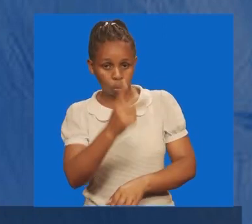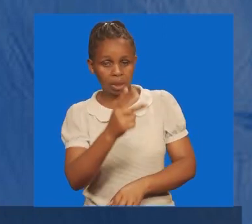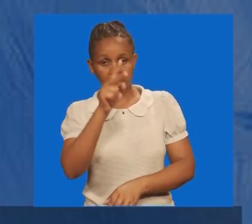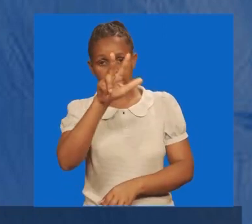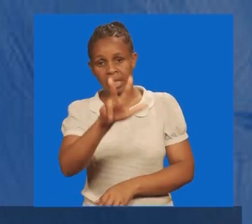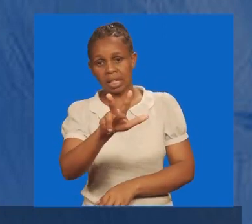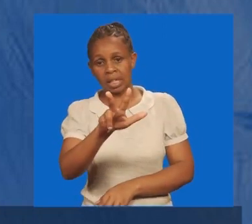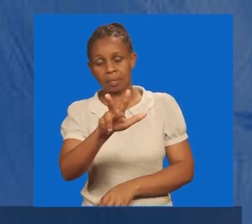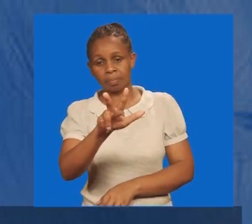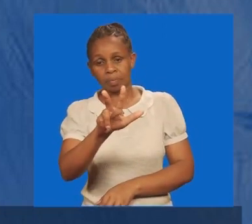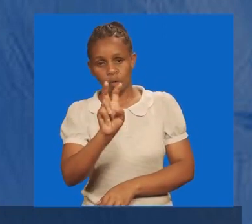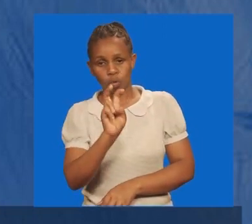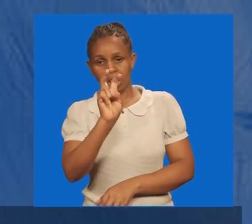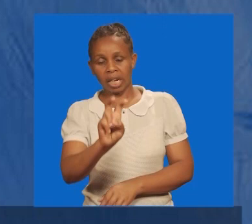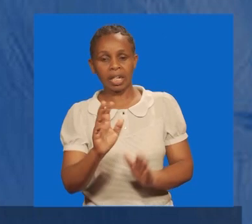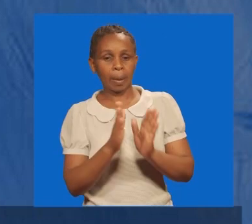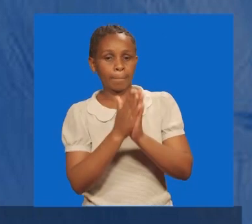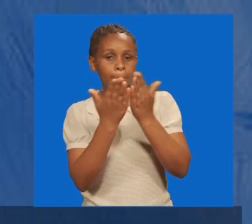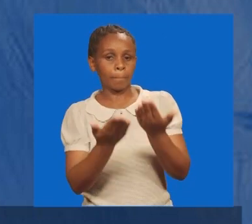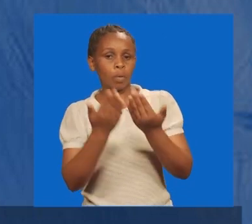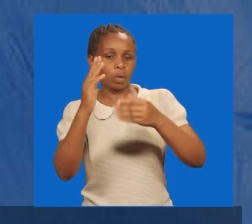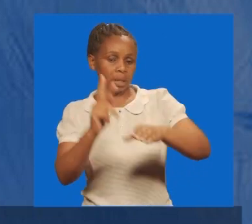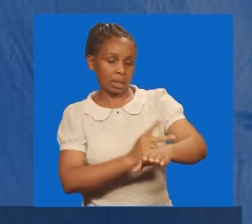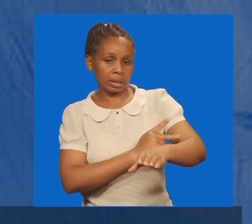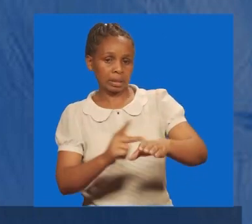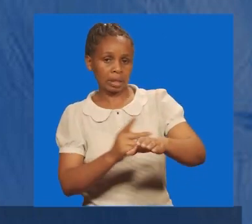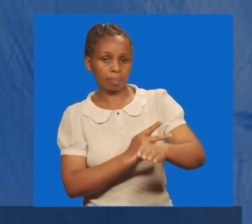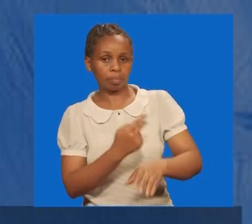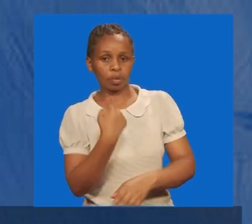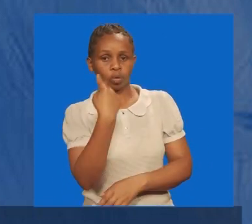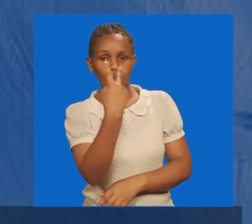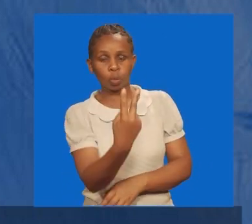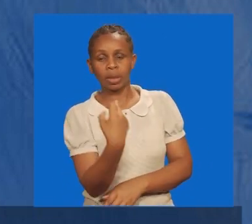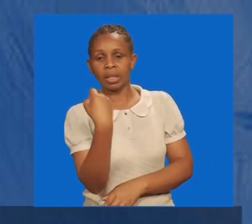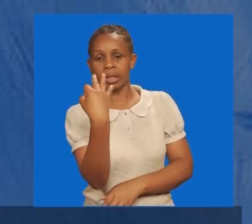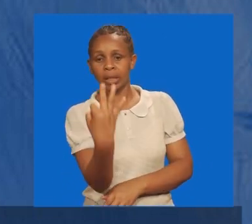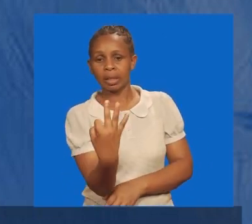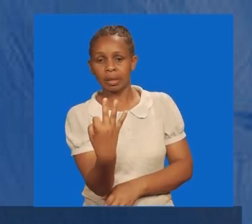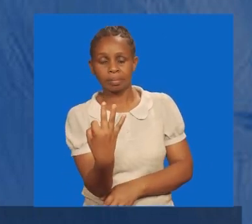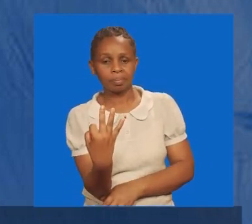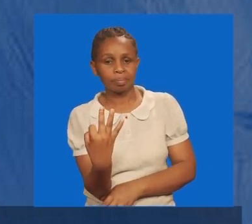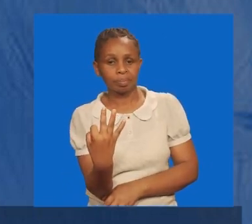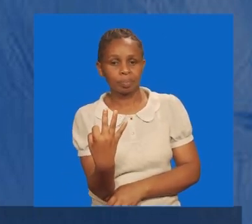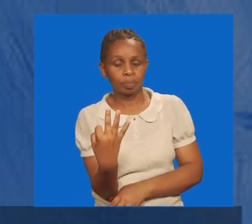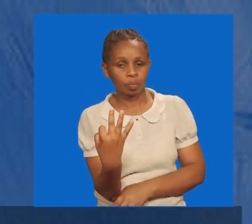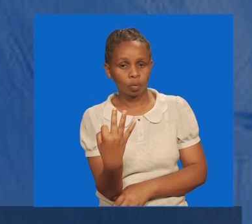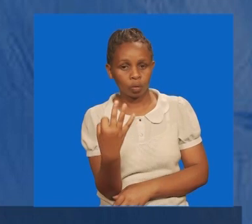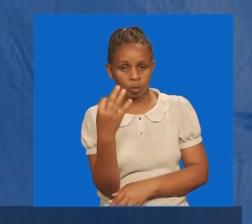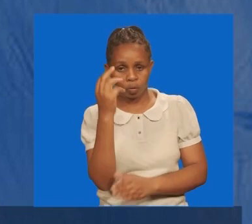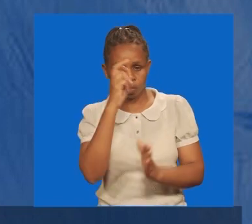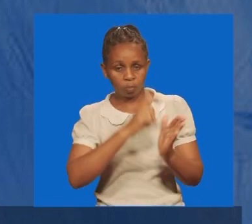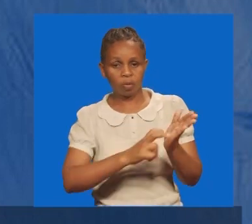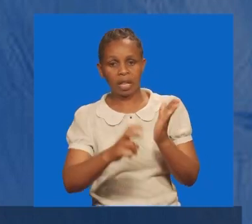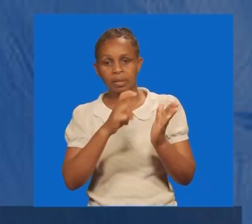3. Kiangalia kwenye kitabu, kwa zaburi, 20 na 3. Kiangalia kwenye